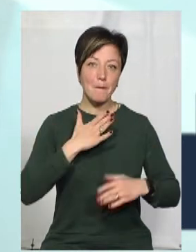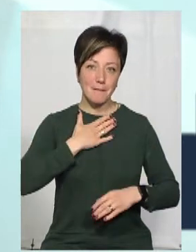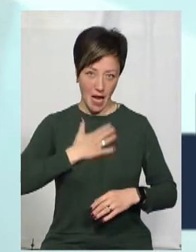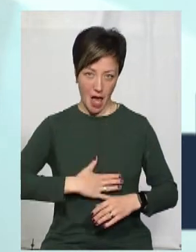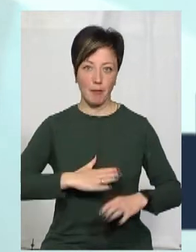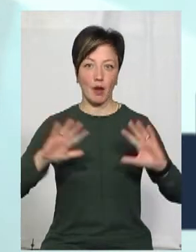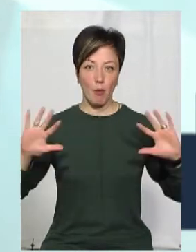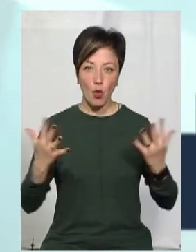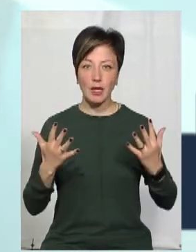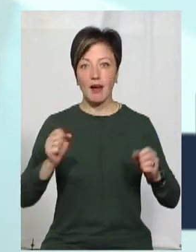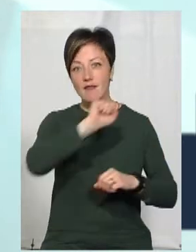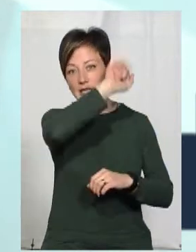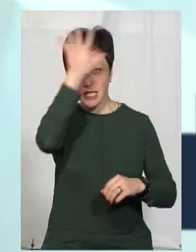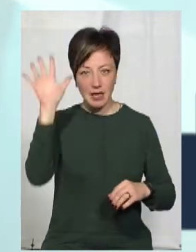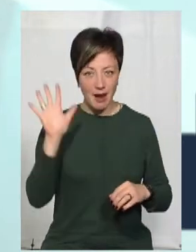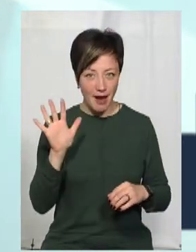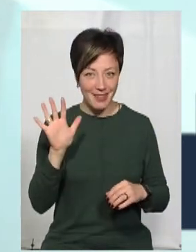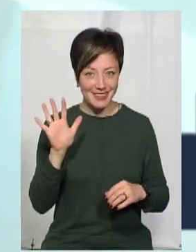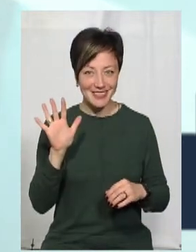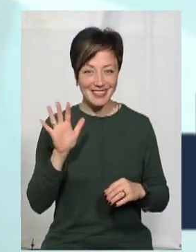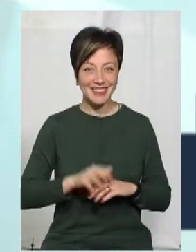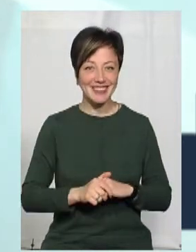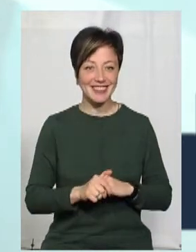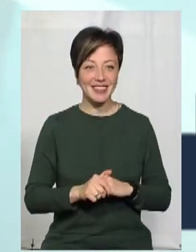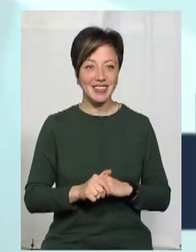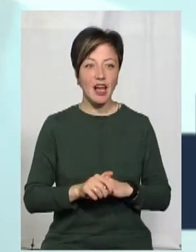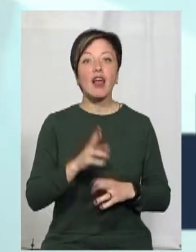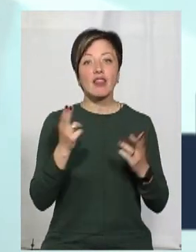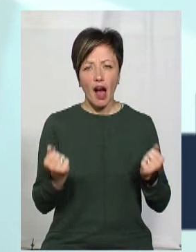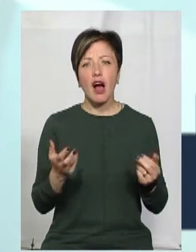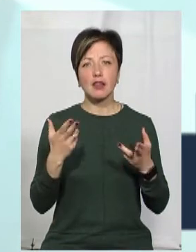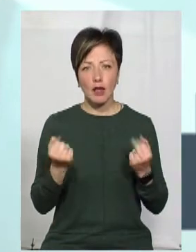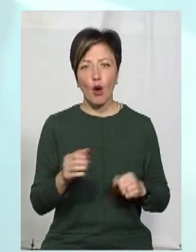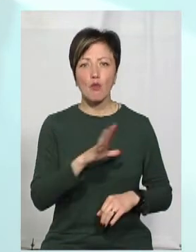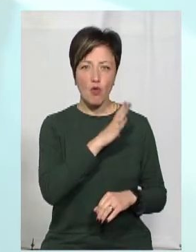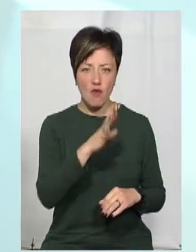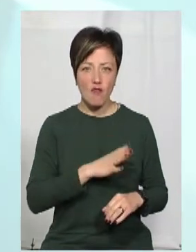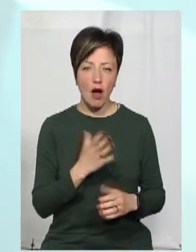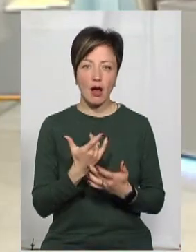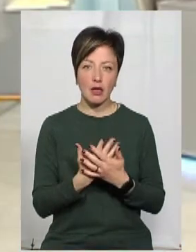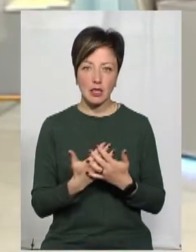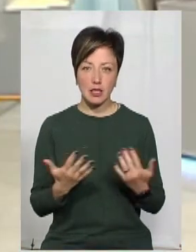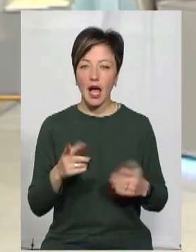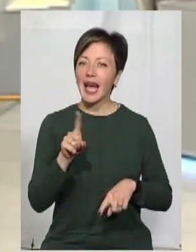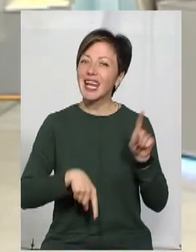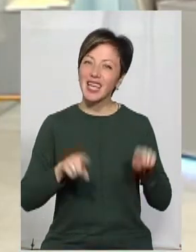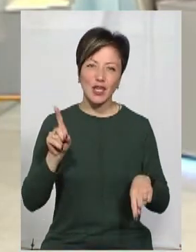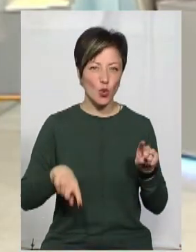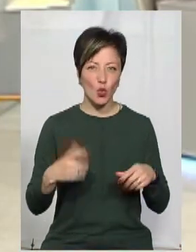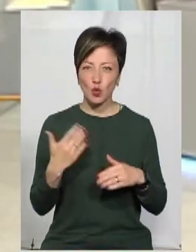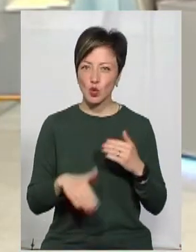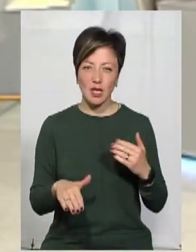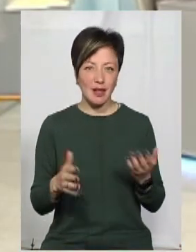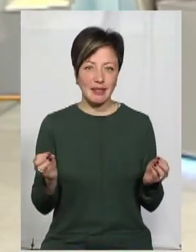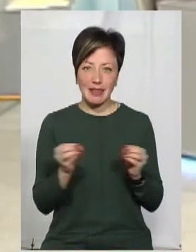приємних подіях, там весілях? На більш приємних подіях, там весілях? Так, так, бо я рідко, вже